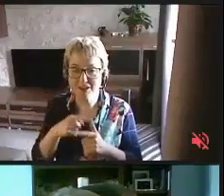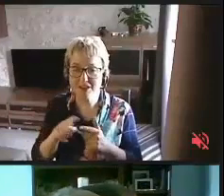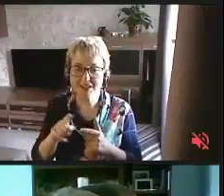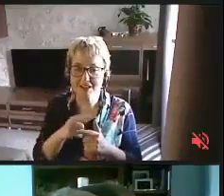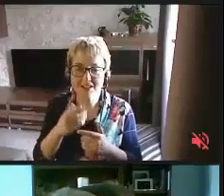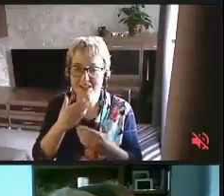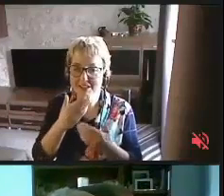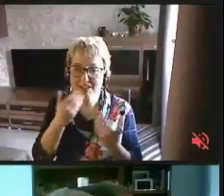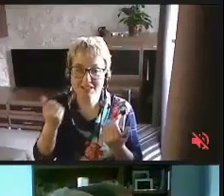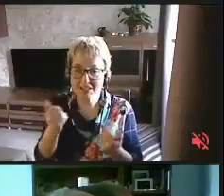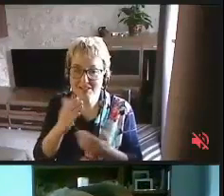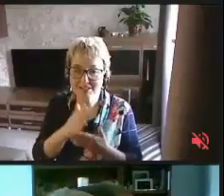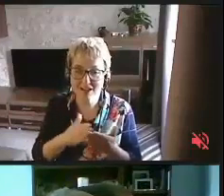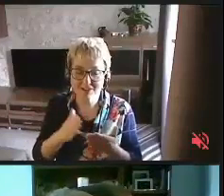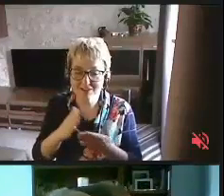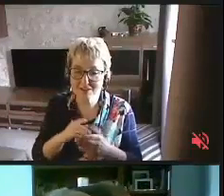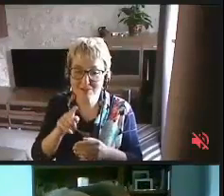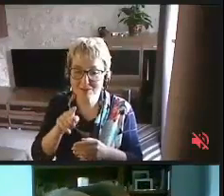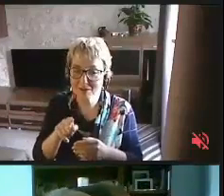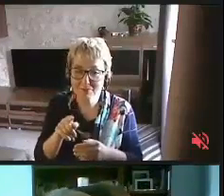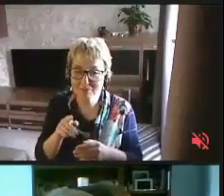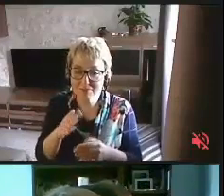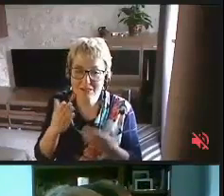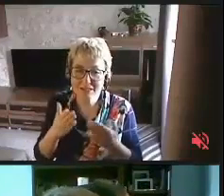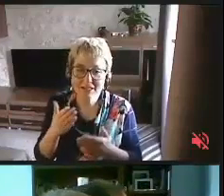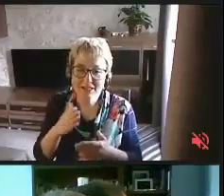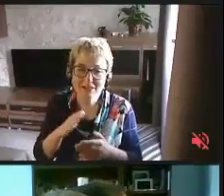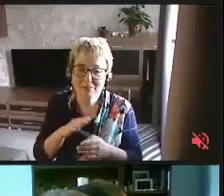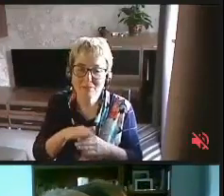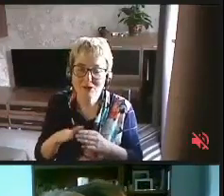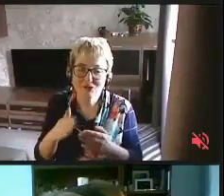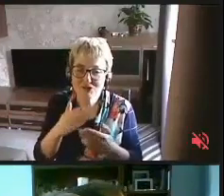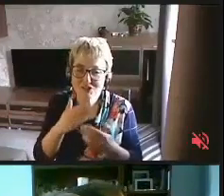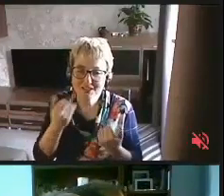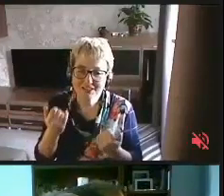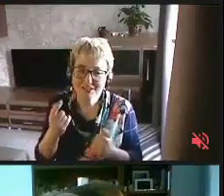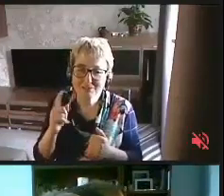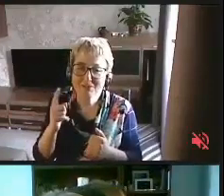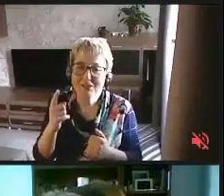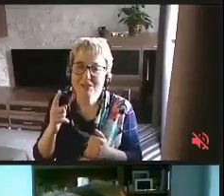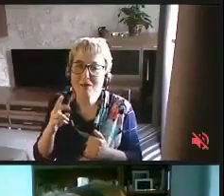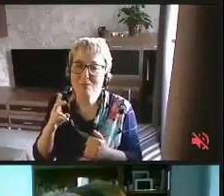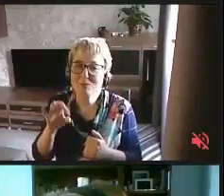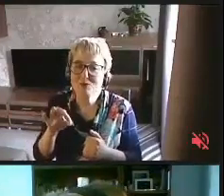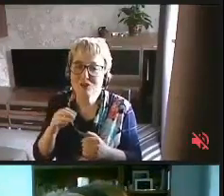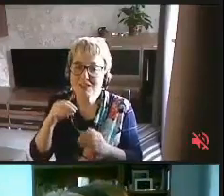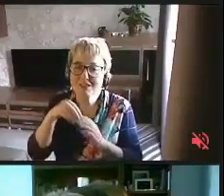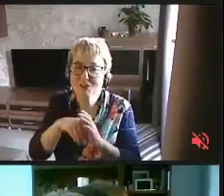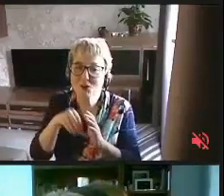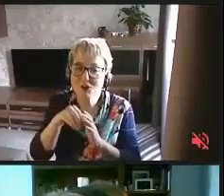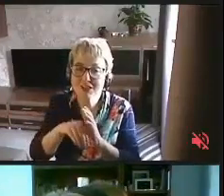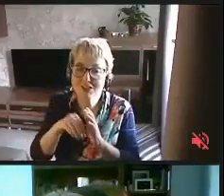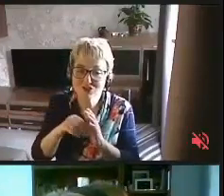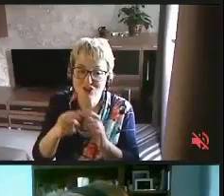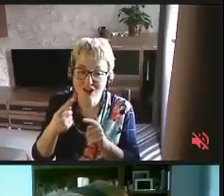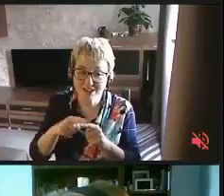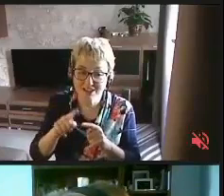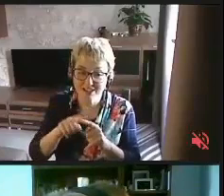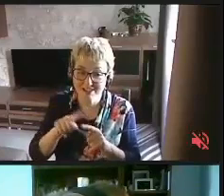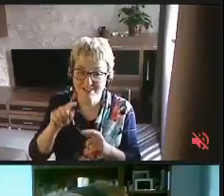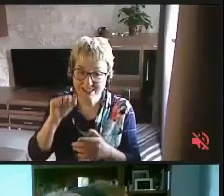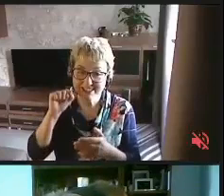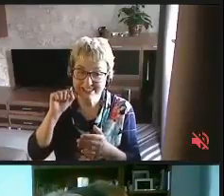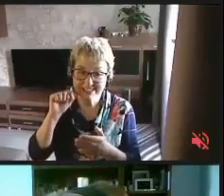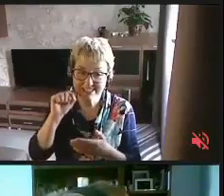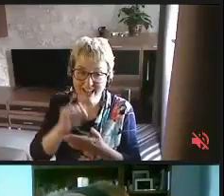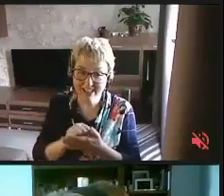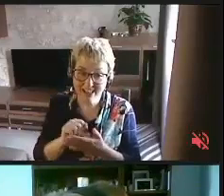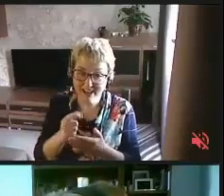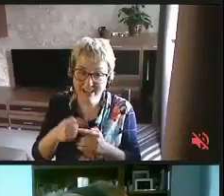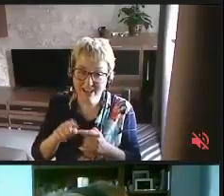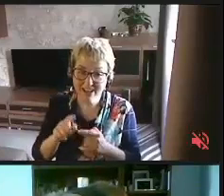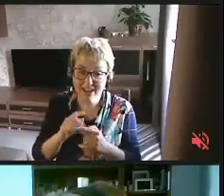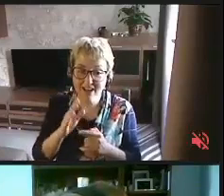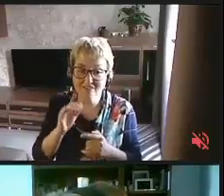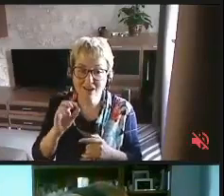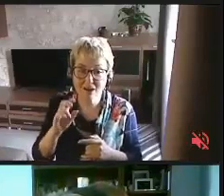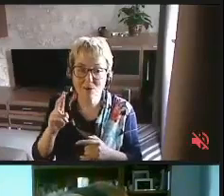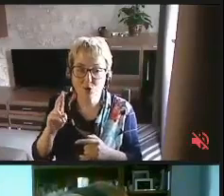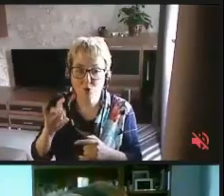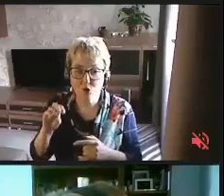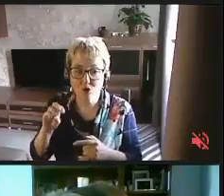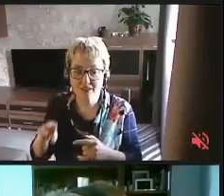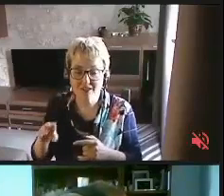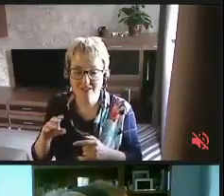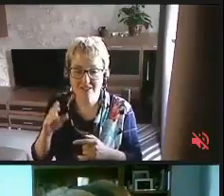совсем, или нет почти. Потому что содержание этого стандарта это Web Content